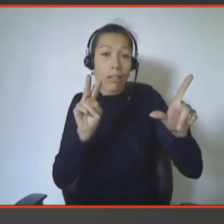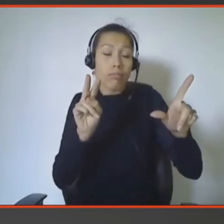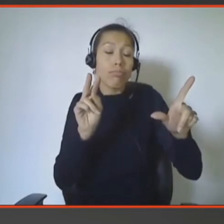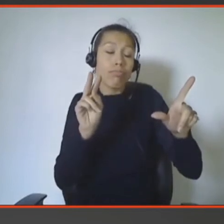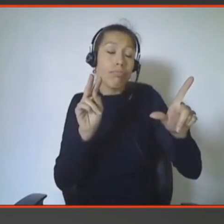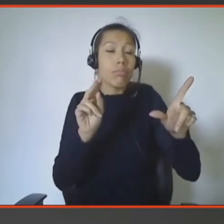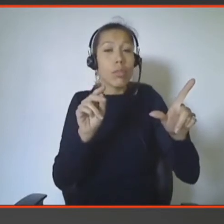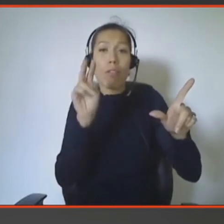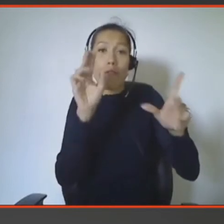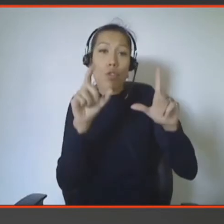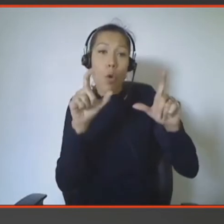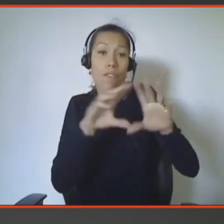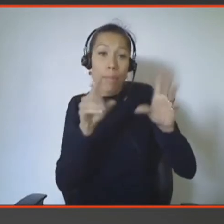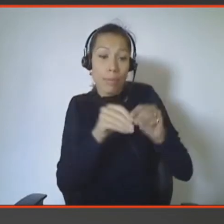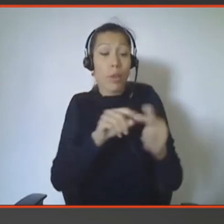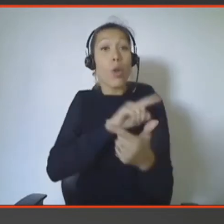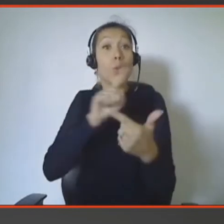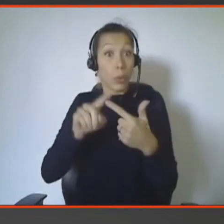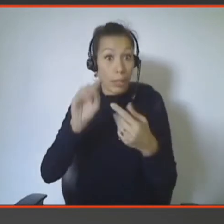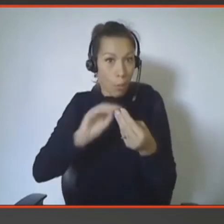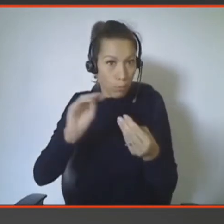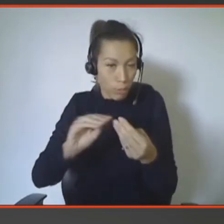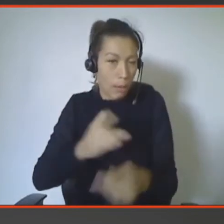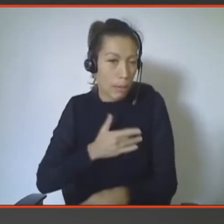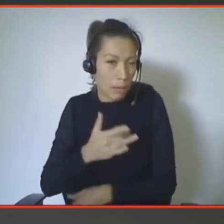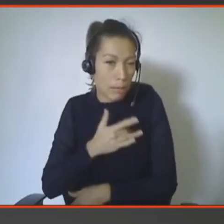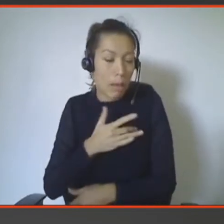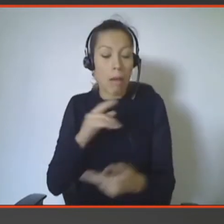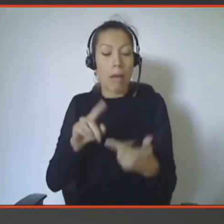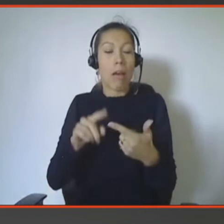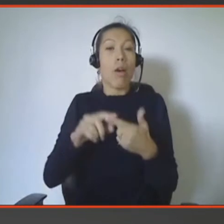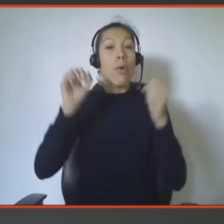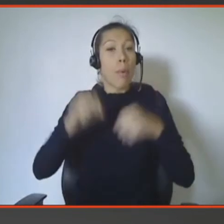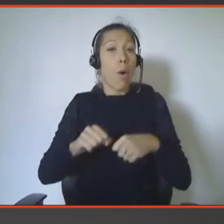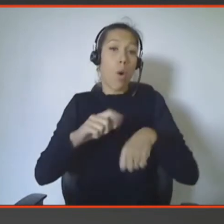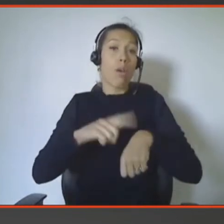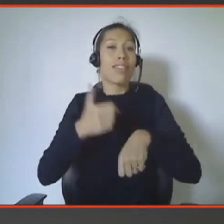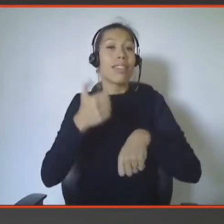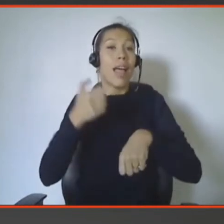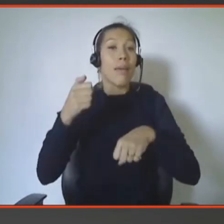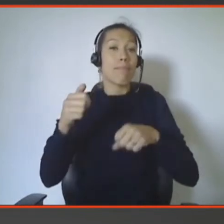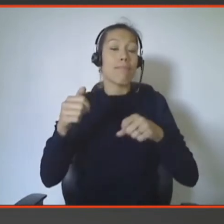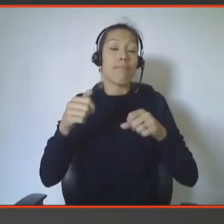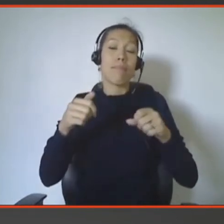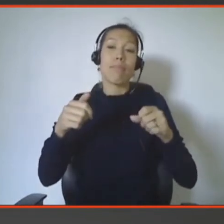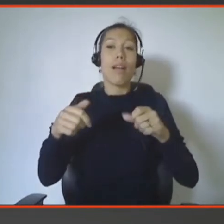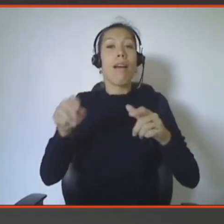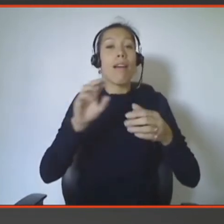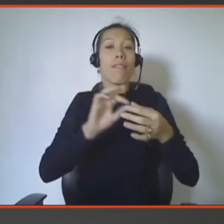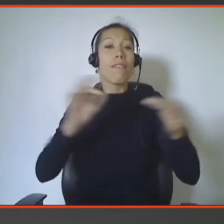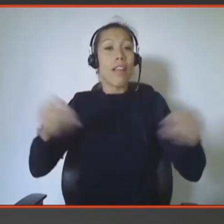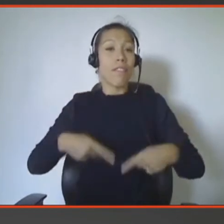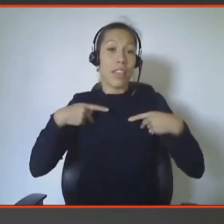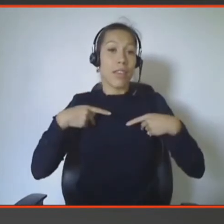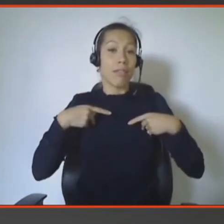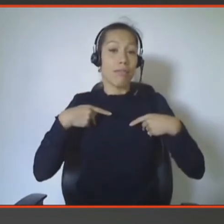Le deuxième, il est le plus intéressant, c'est une technologie qui vous permet de faire des timelines chronologiques de la vie de l'un des membres de la famille, que ce